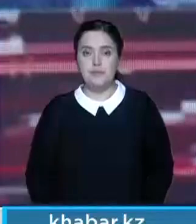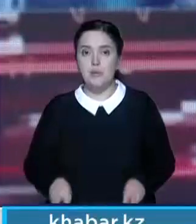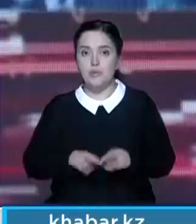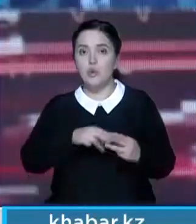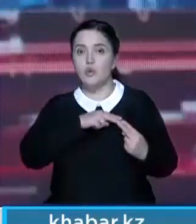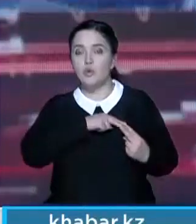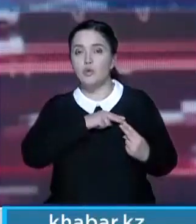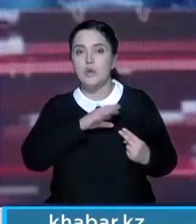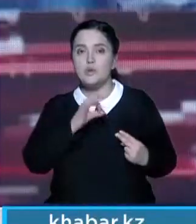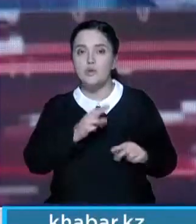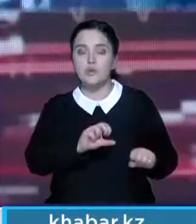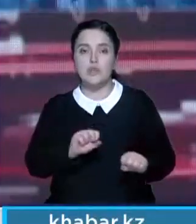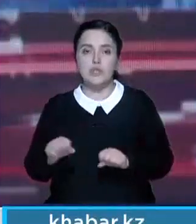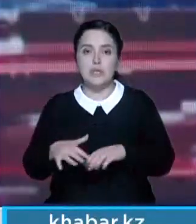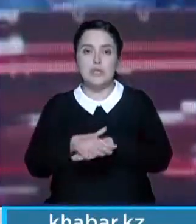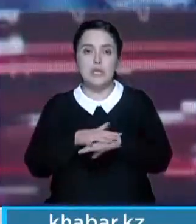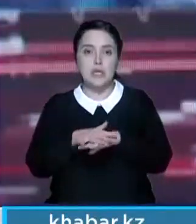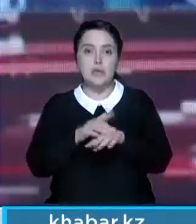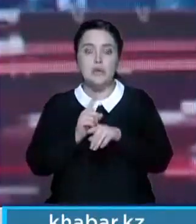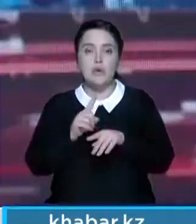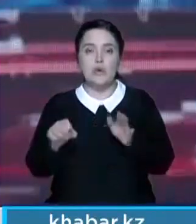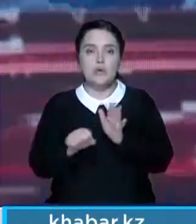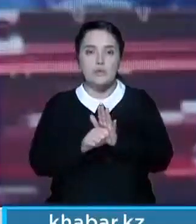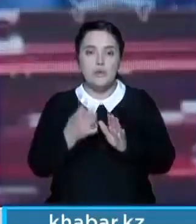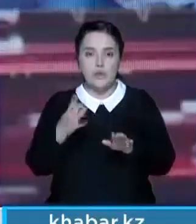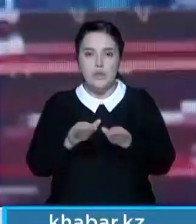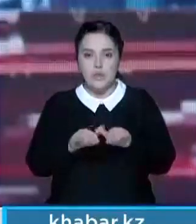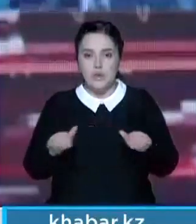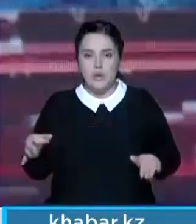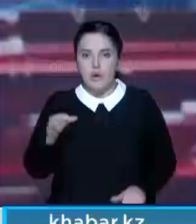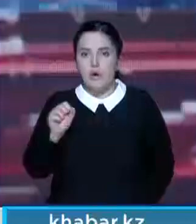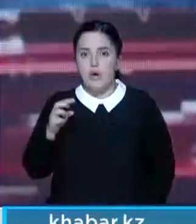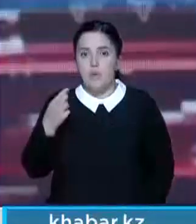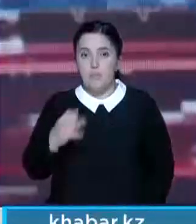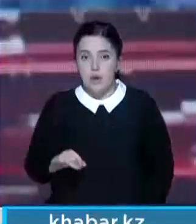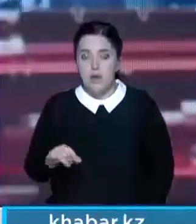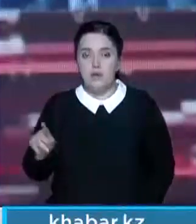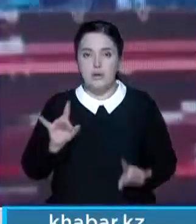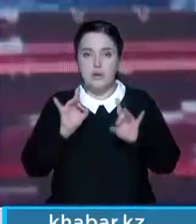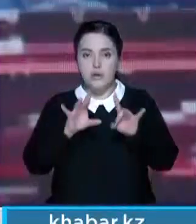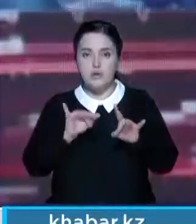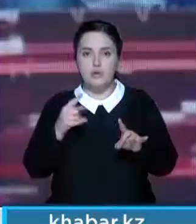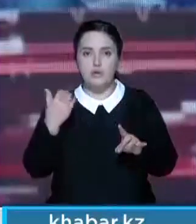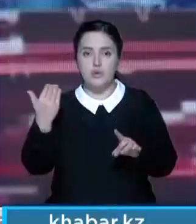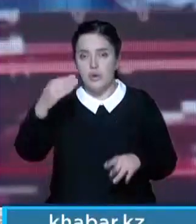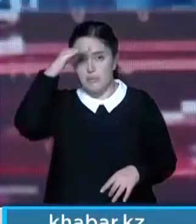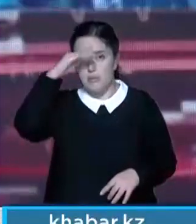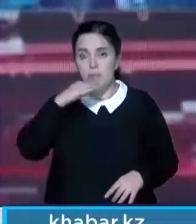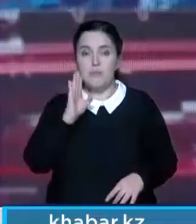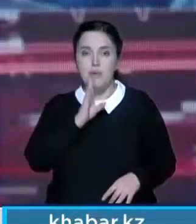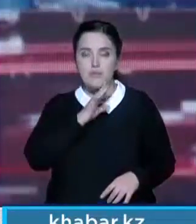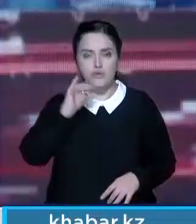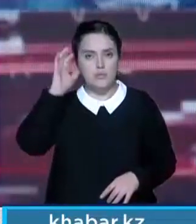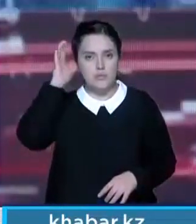Министр труда и социальной защиты населения также прокомментировала гибель четырех детей в области Абай. Светлана Жакупова рассказала, что их